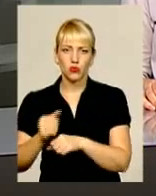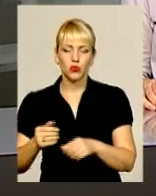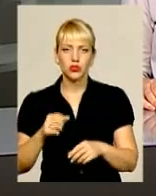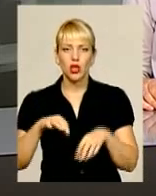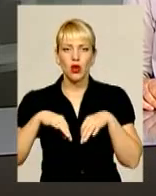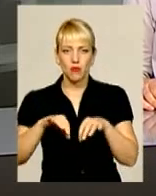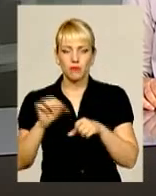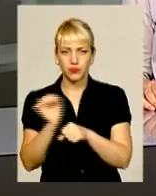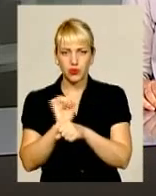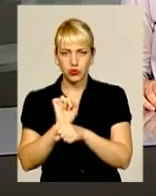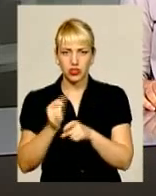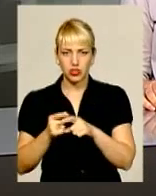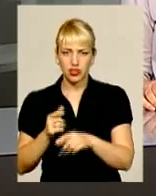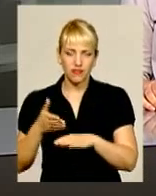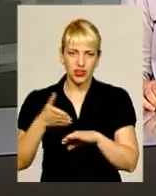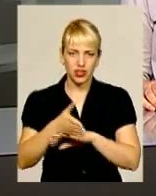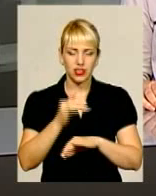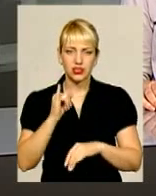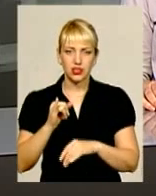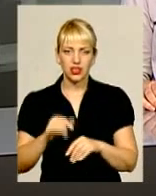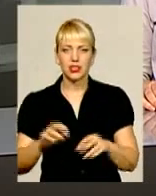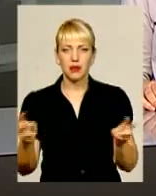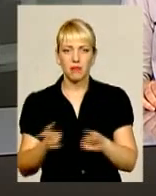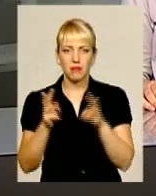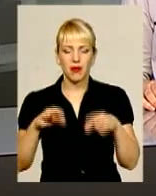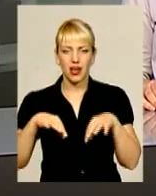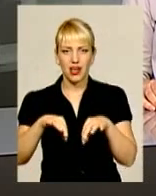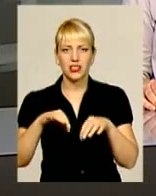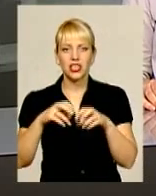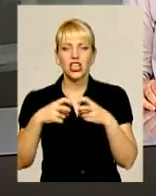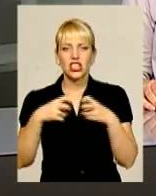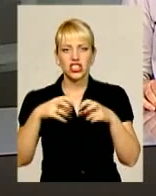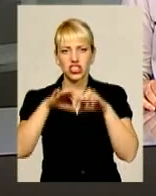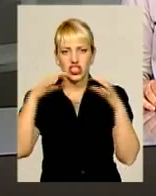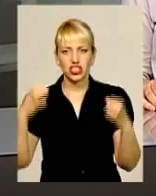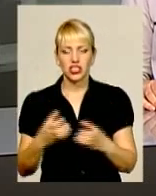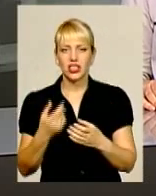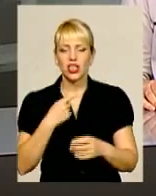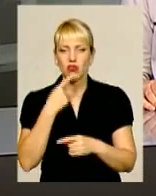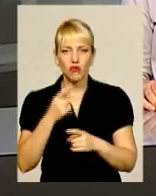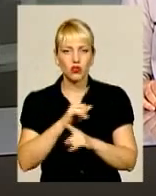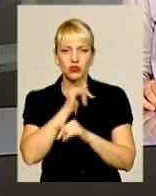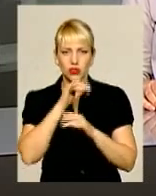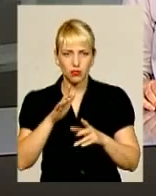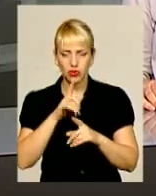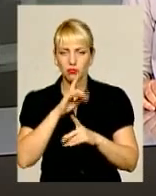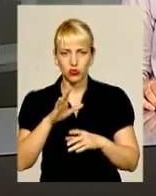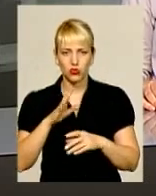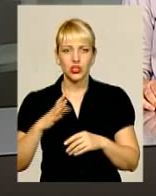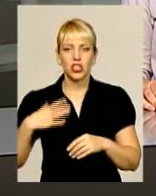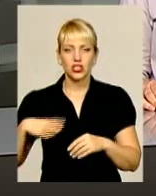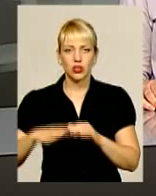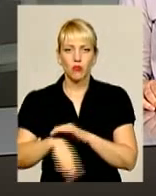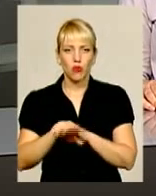підприємства і палять шини. Кажуть, більше не дозволять годувати себе порожніми обіцянками і стоятимуть до перемоги.